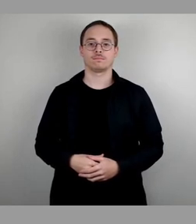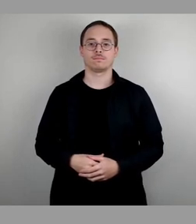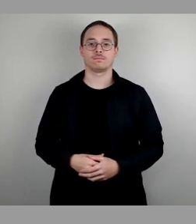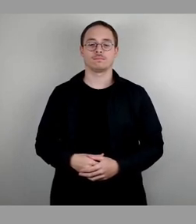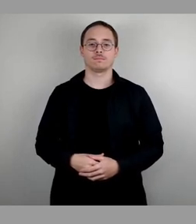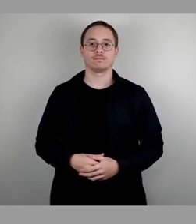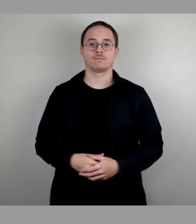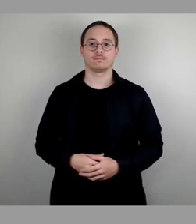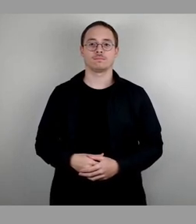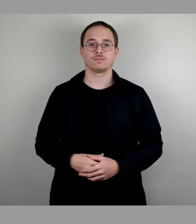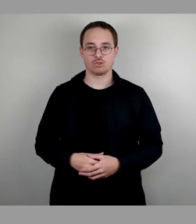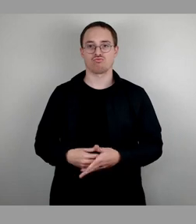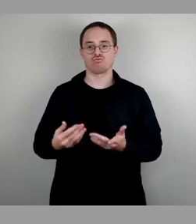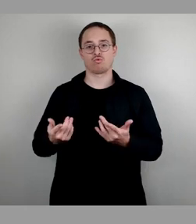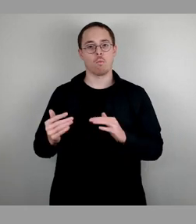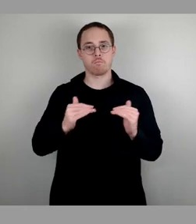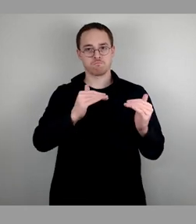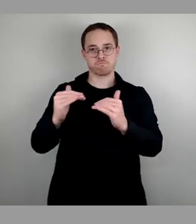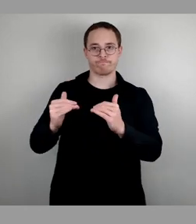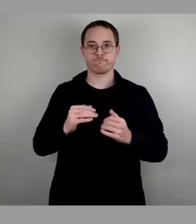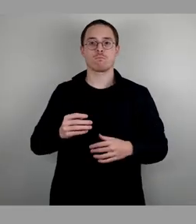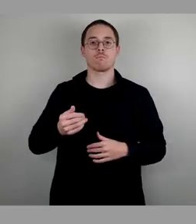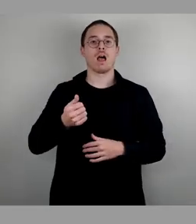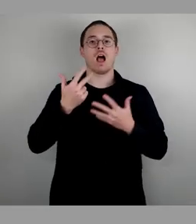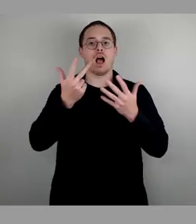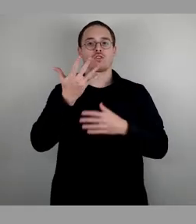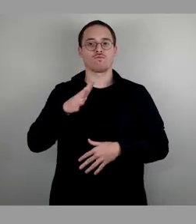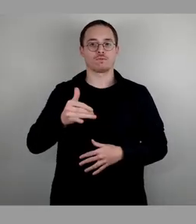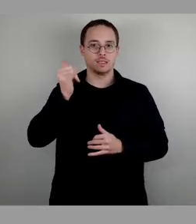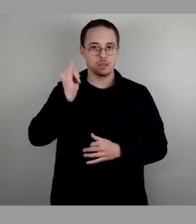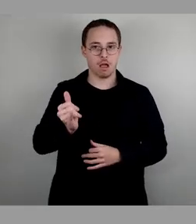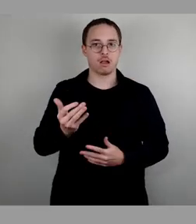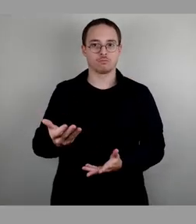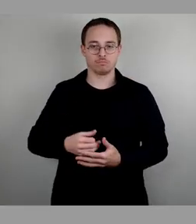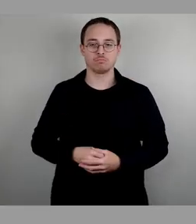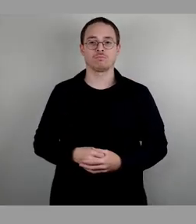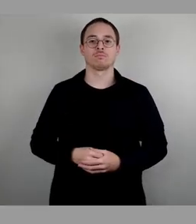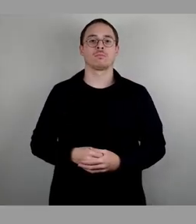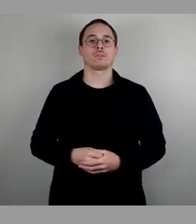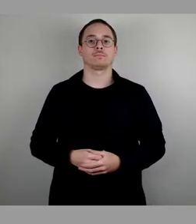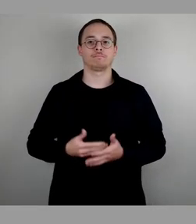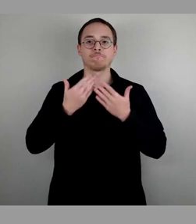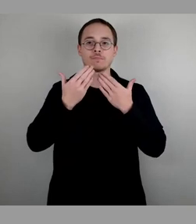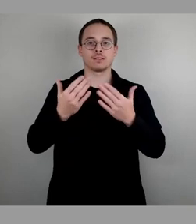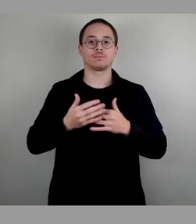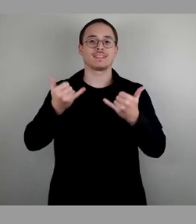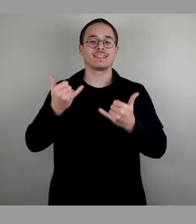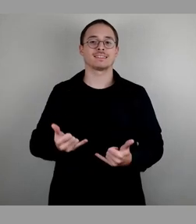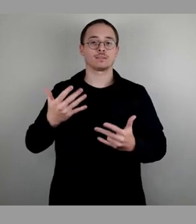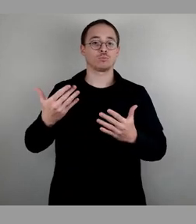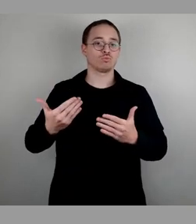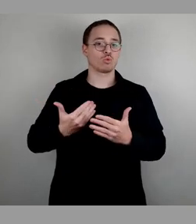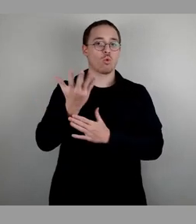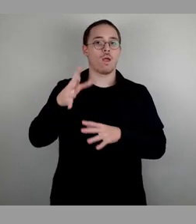Das wäre einstimmig mit 58 Ja-Stimmen. Vielen Dank. Dann würden wir jetzt den neu aufgenommenen Top in